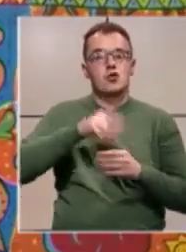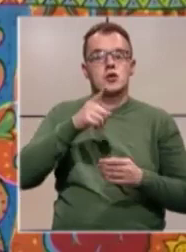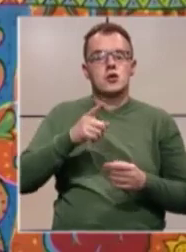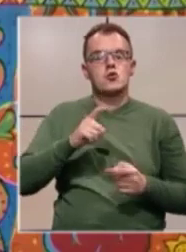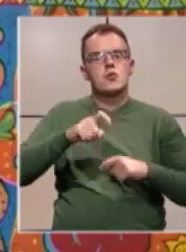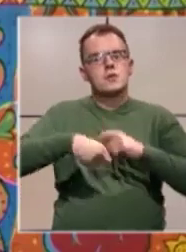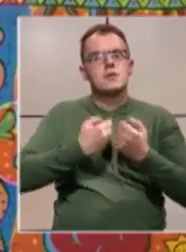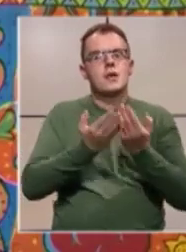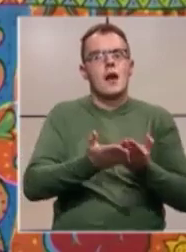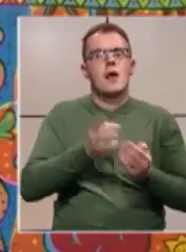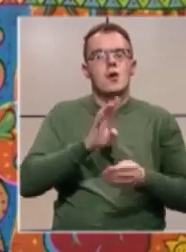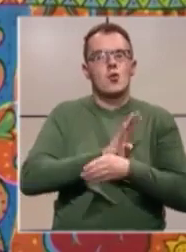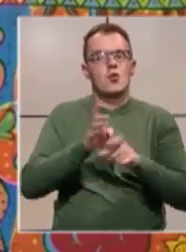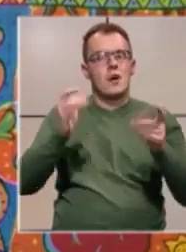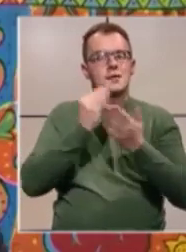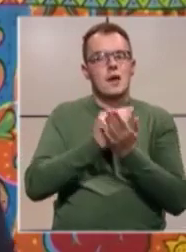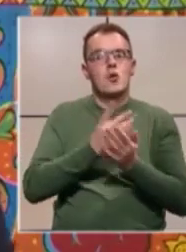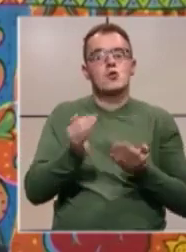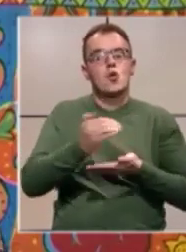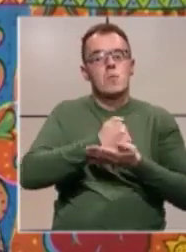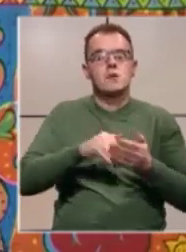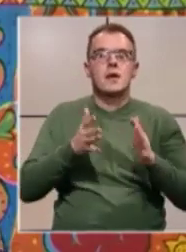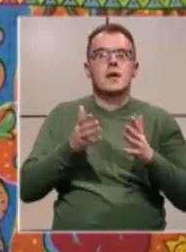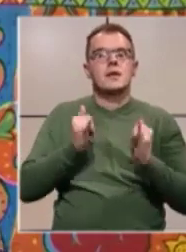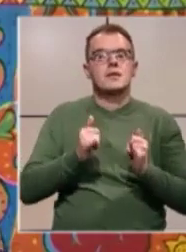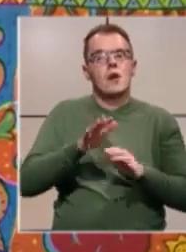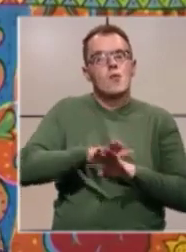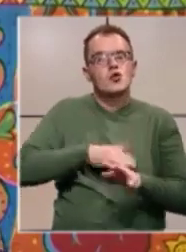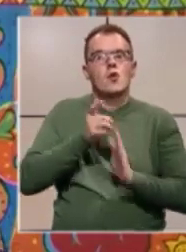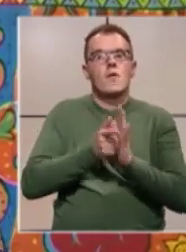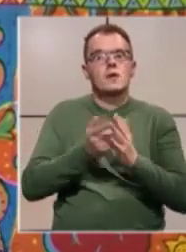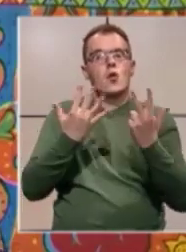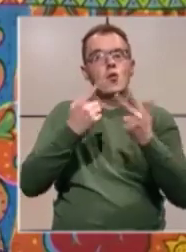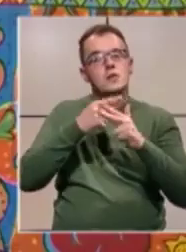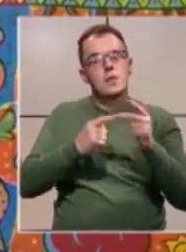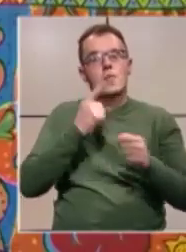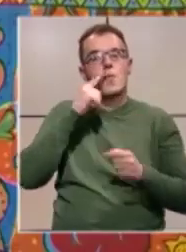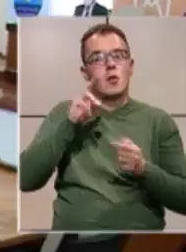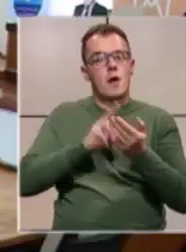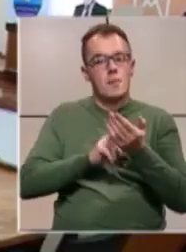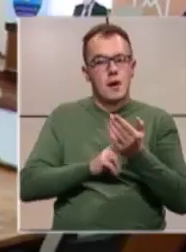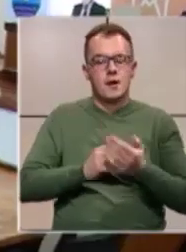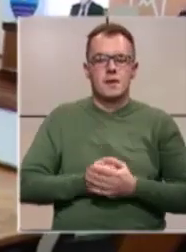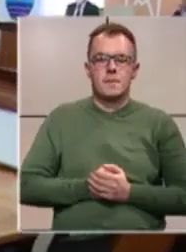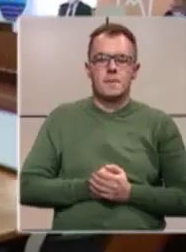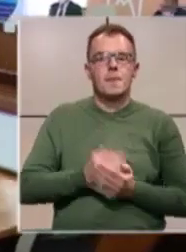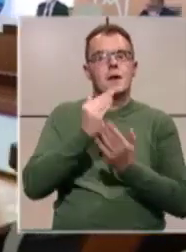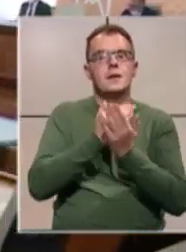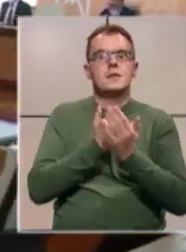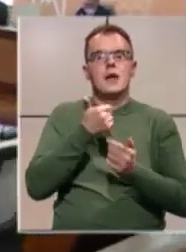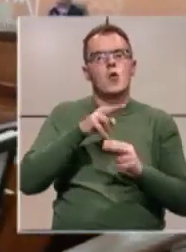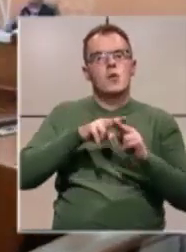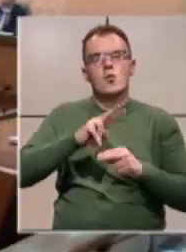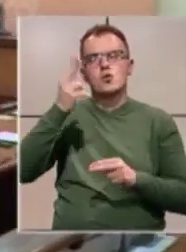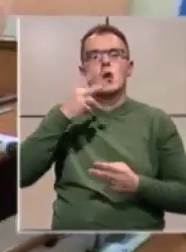namjene po ovome koronazakonu se obezbijedi negdje sad u ovoj početnoj fazi 8,5 miliona konvertibilnih maraka. Zakonom je uz